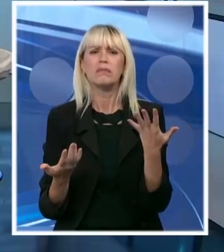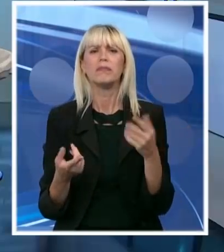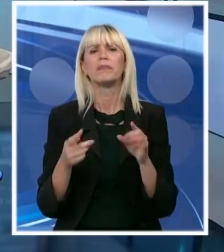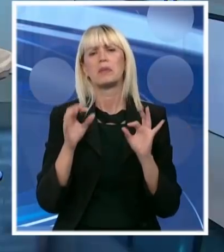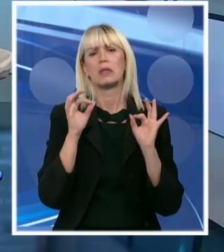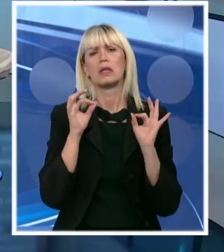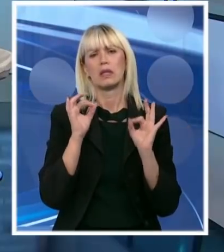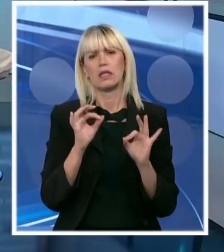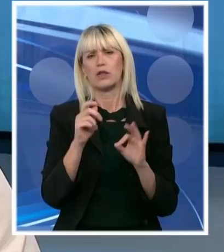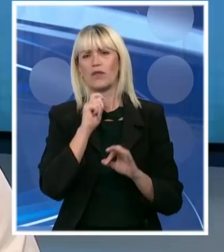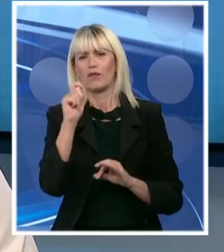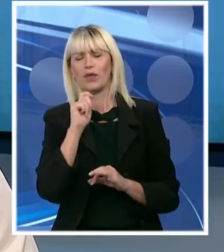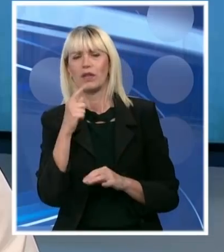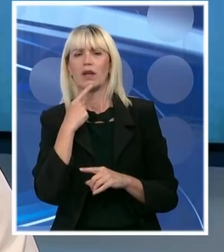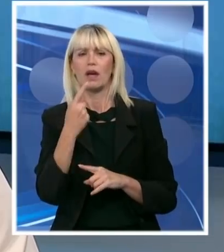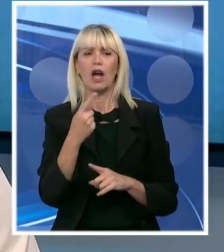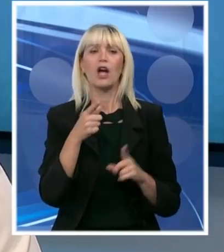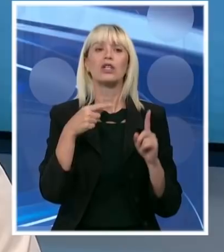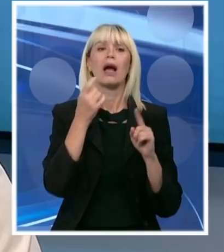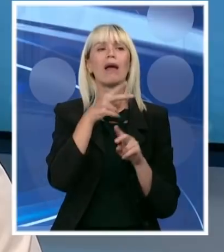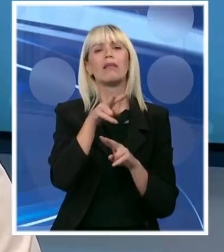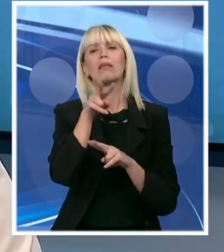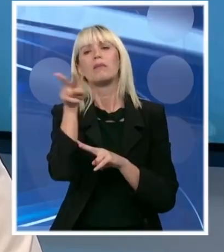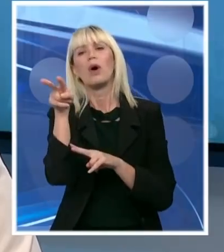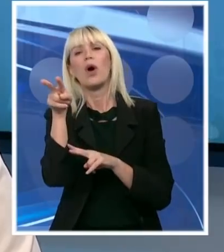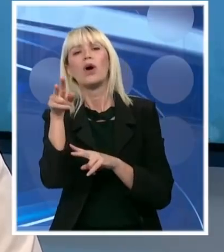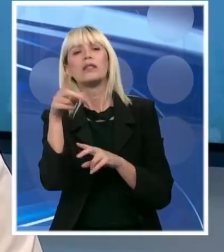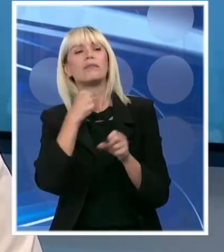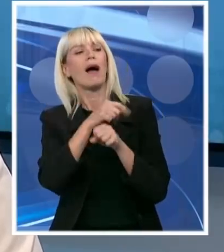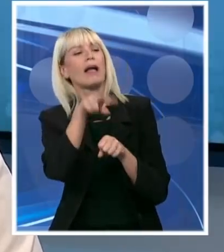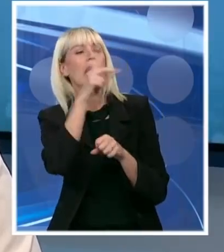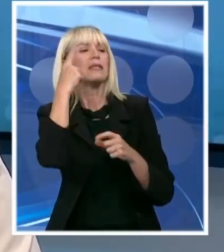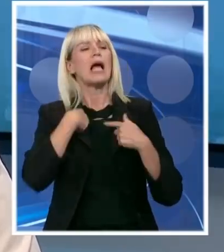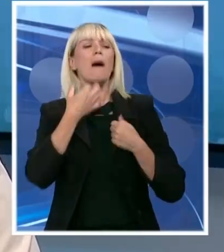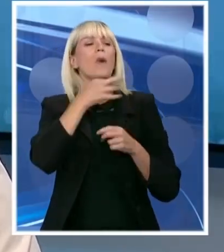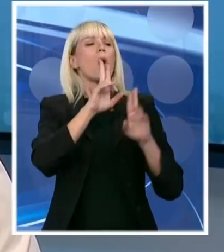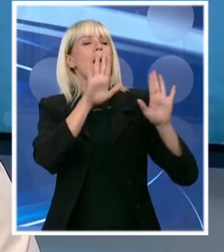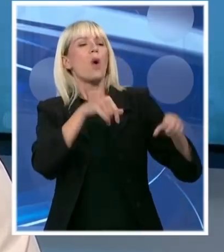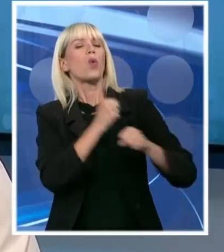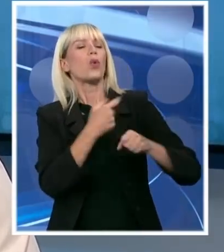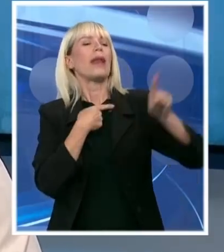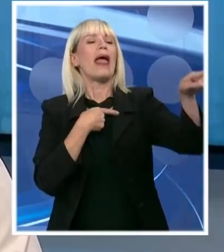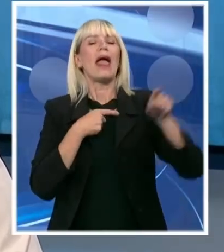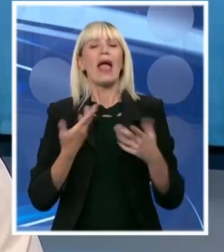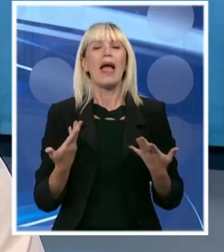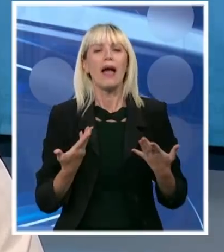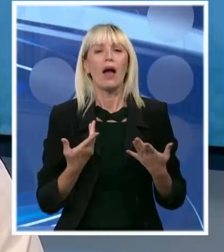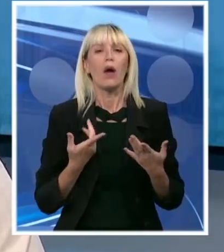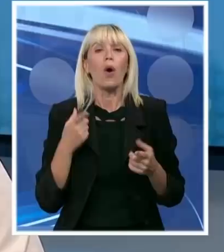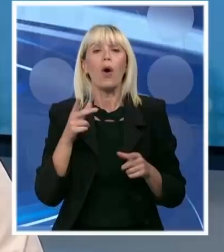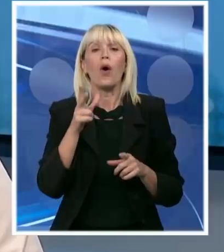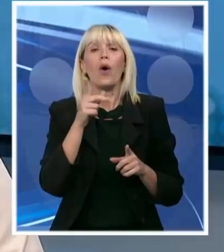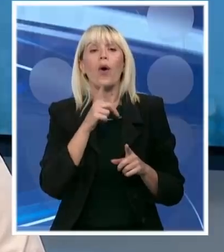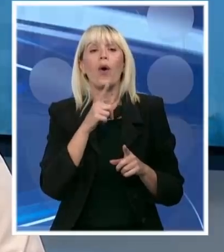oblastima neko sa strane kad posmatara rad nekog drugog misli da bi on to bolje radio i u ovoj situaciji iz nekih najboljih